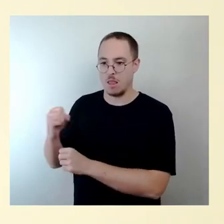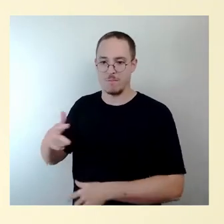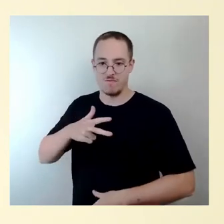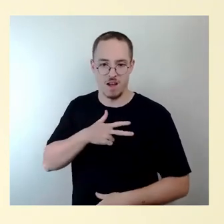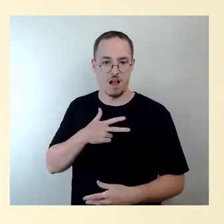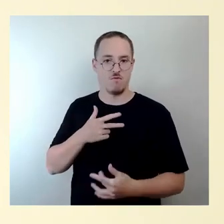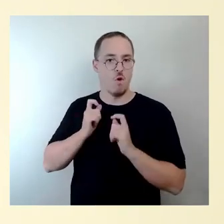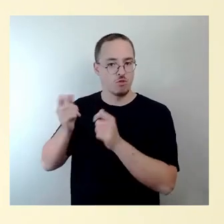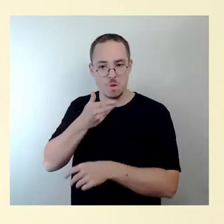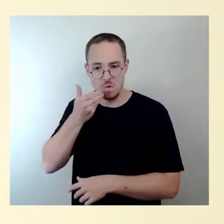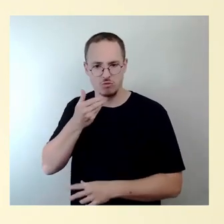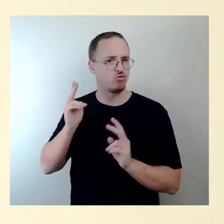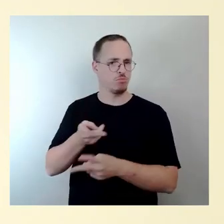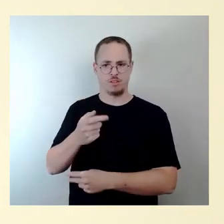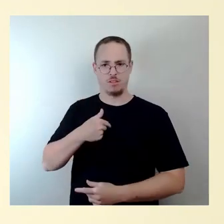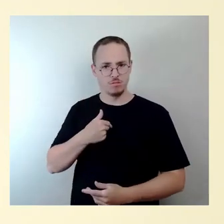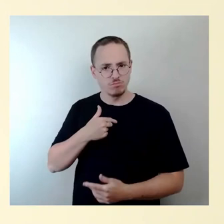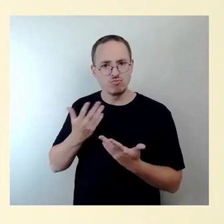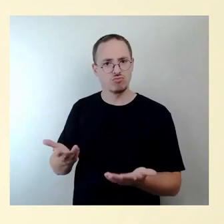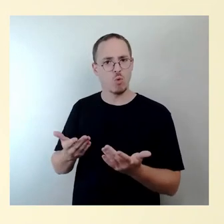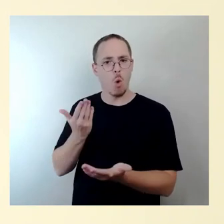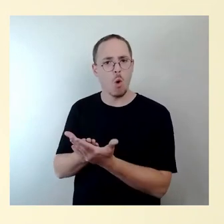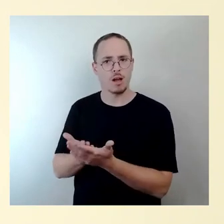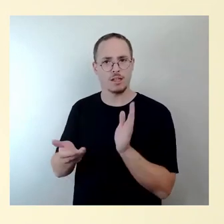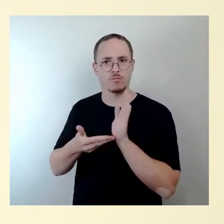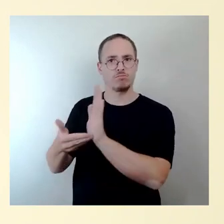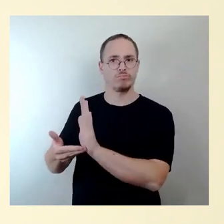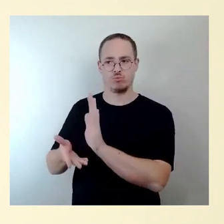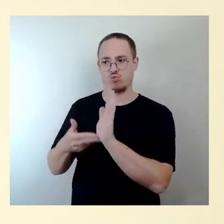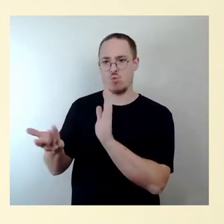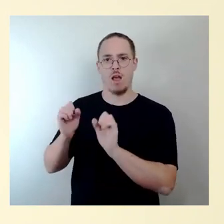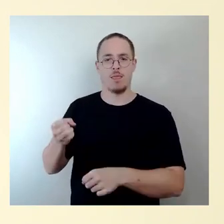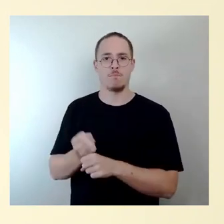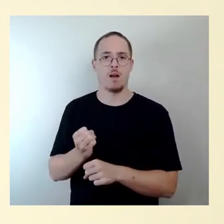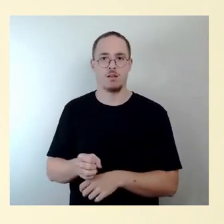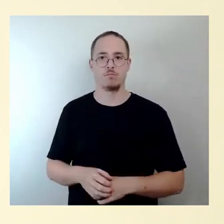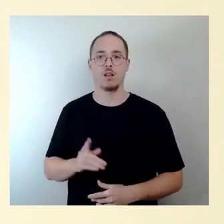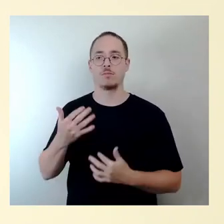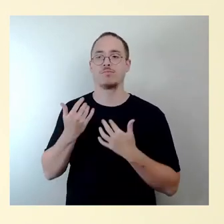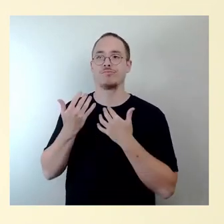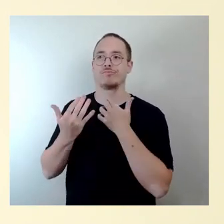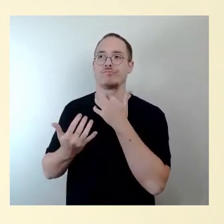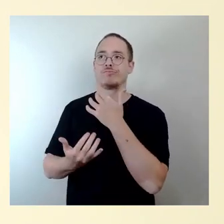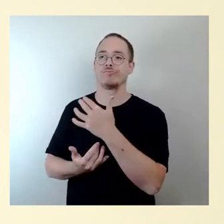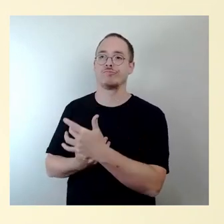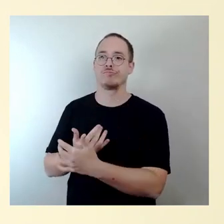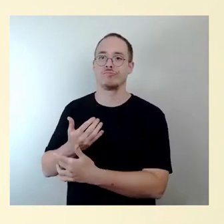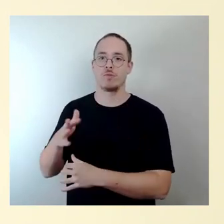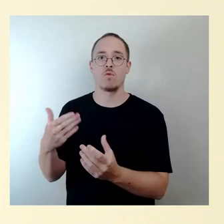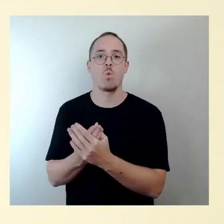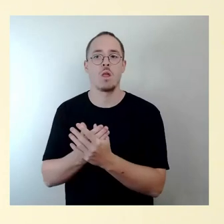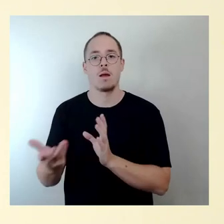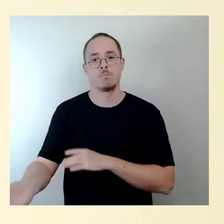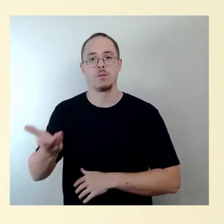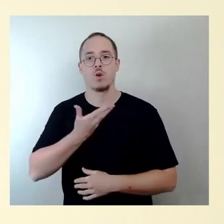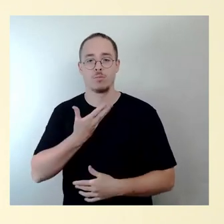dankbar war. Dann hat es aber gedauert, bis wir Unterlagen bekommen haben. Wie gesagt, wir reden nicht über ein Haus oder ein komplexes